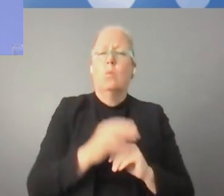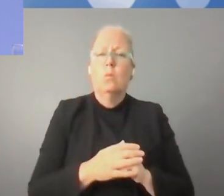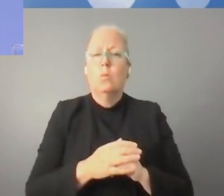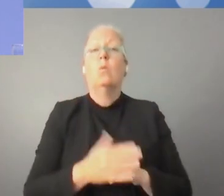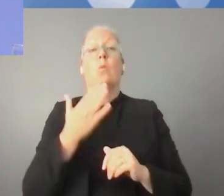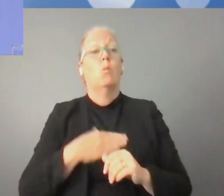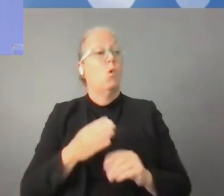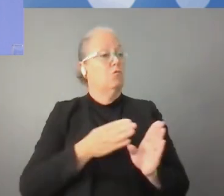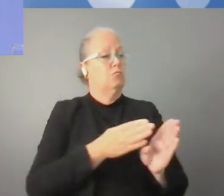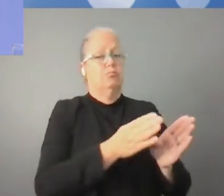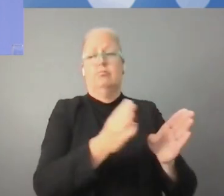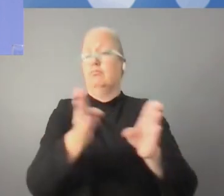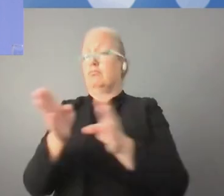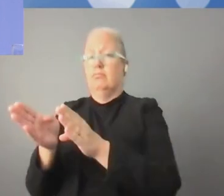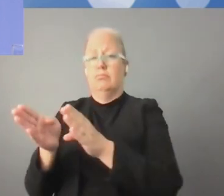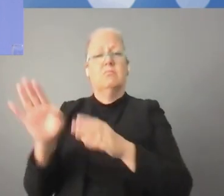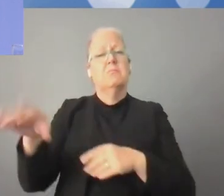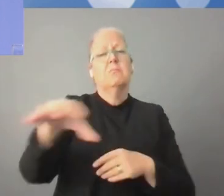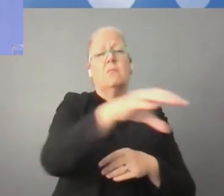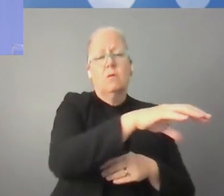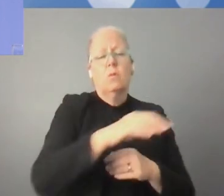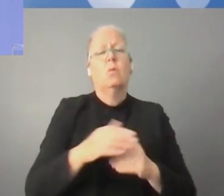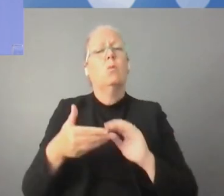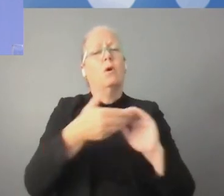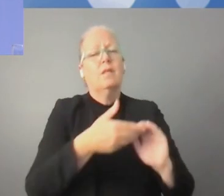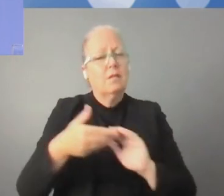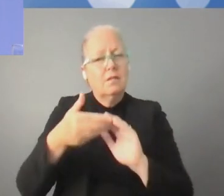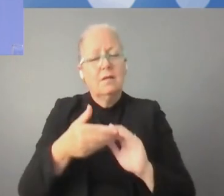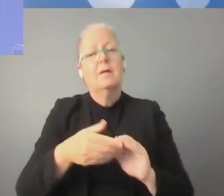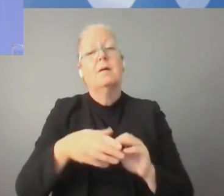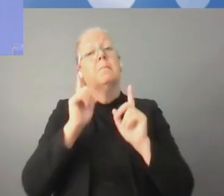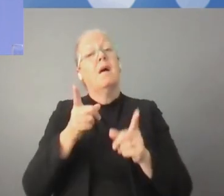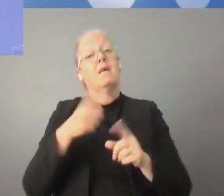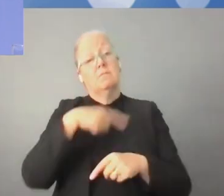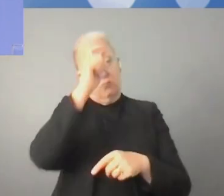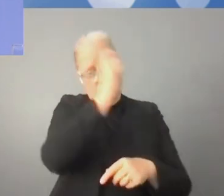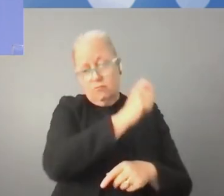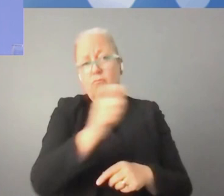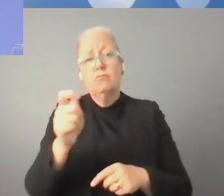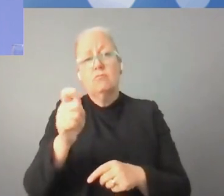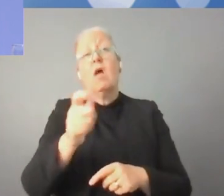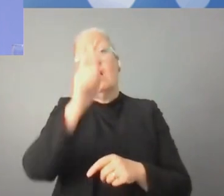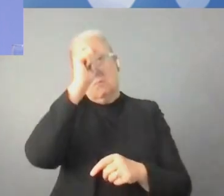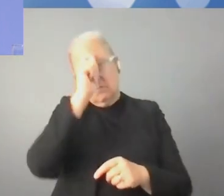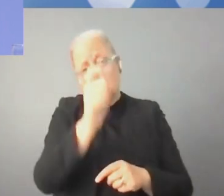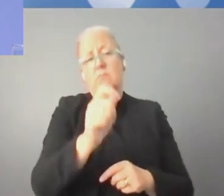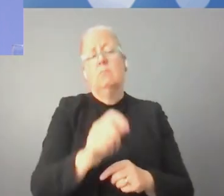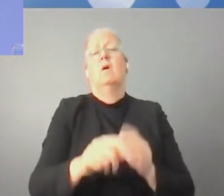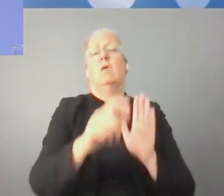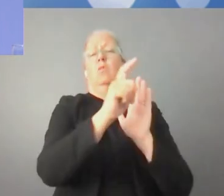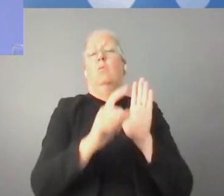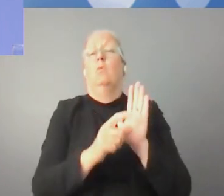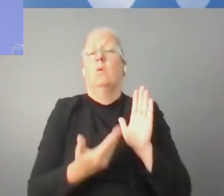تحترم المبادئ القانونية. لأن هناك أيضاً لواء